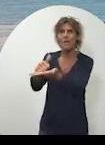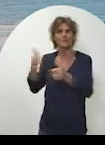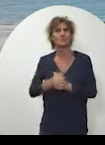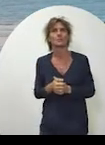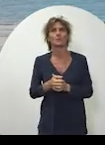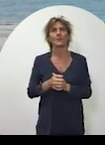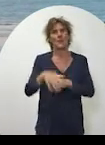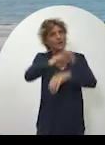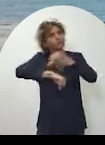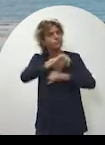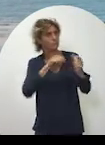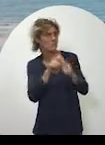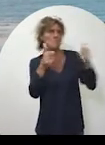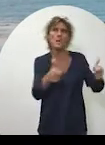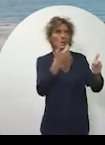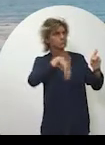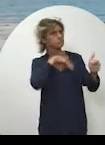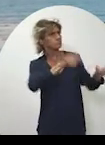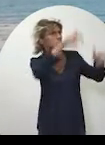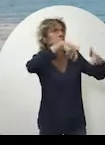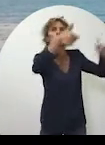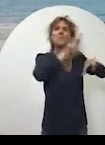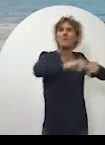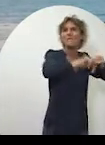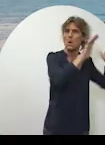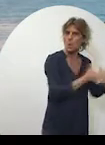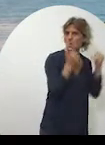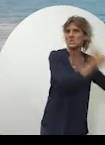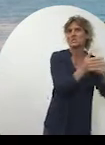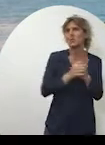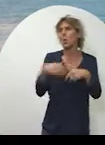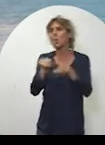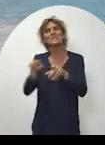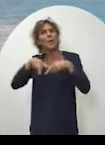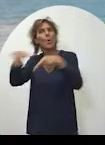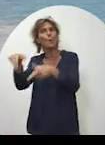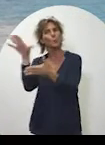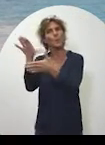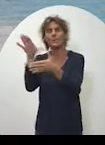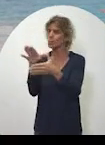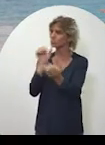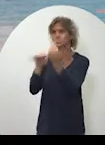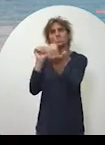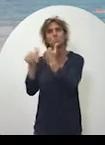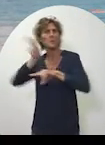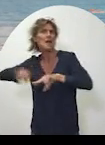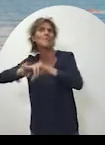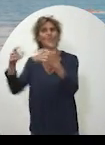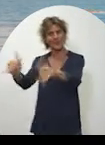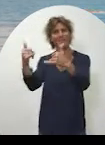l'aménagement intelligent des infrastructures et les grands travaux pour fluidifier et sécuriser les routes de Guadeloupe.